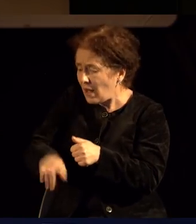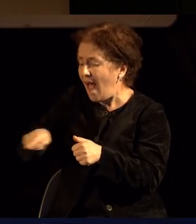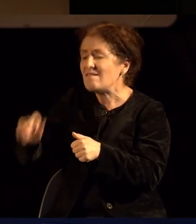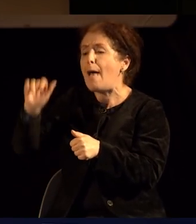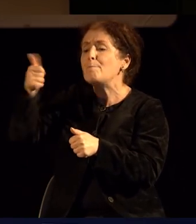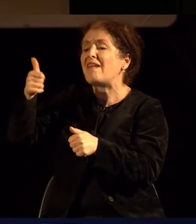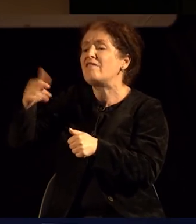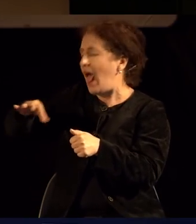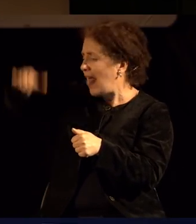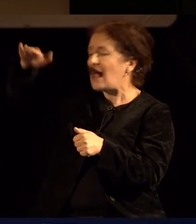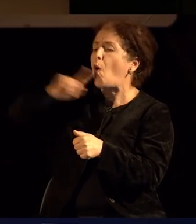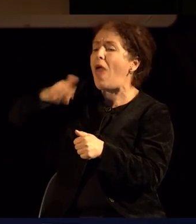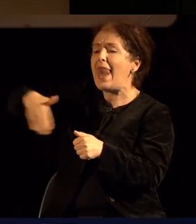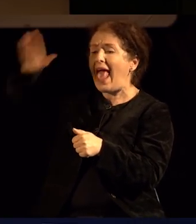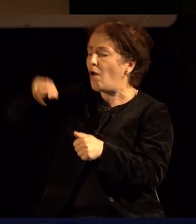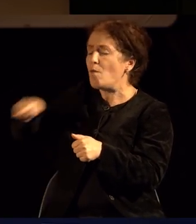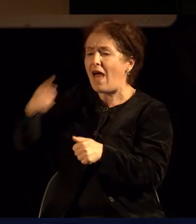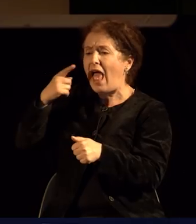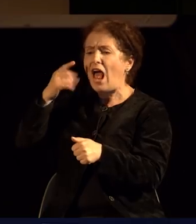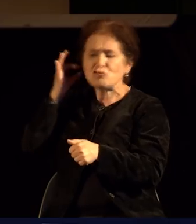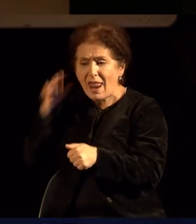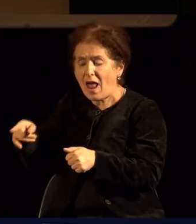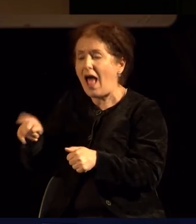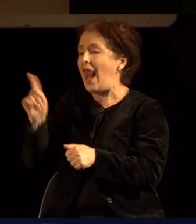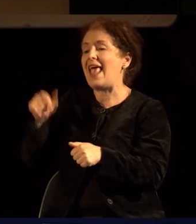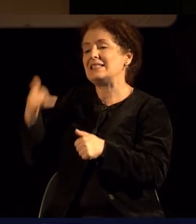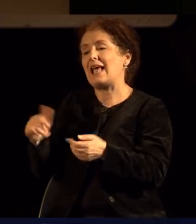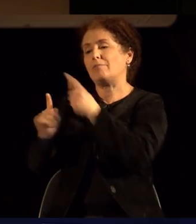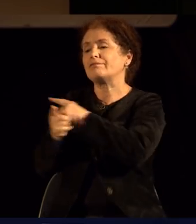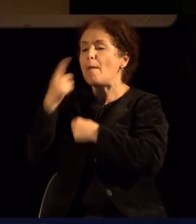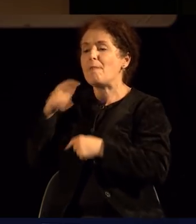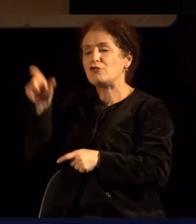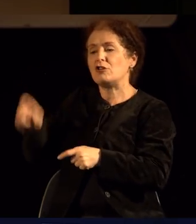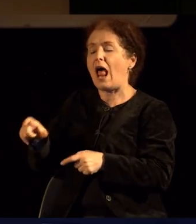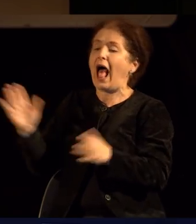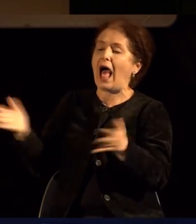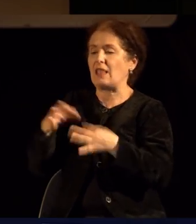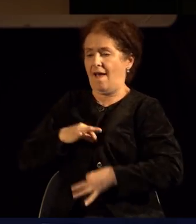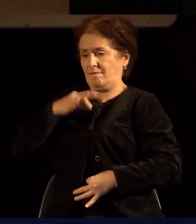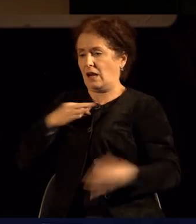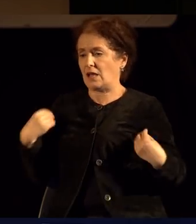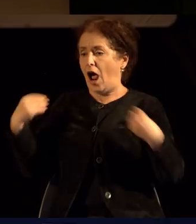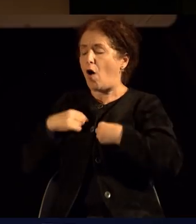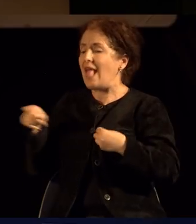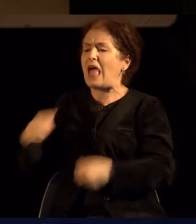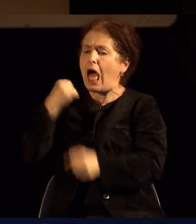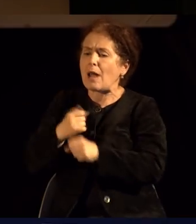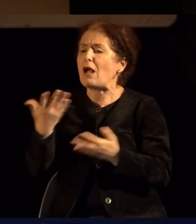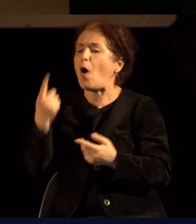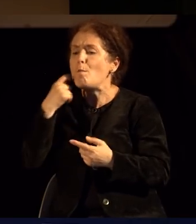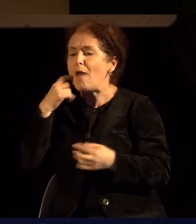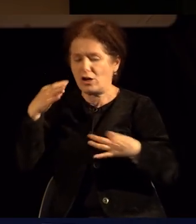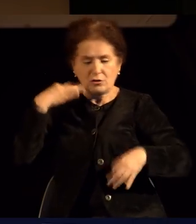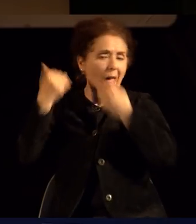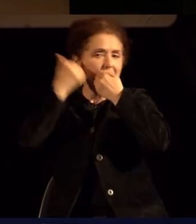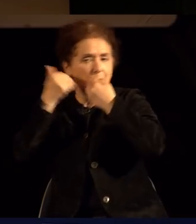прогласила за нормални, а сите останате ги прогласила за не толку нормални, на кои што има вероятно нелагодно самите да се погледнат себе